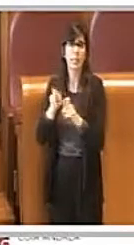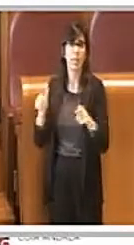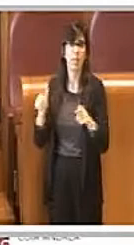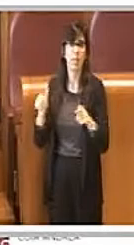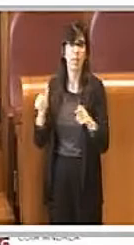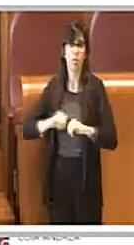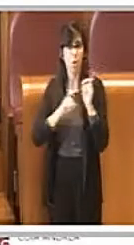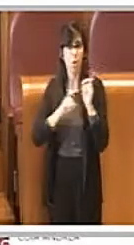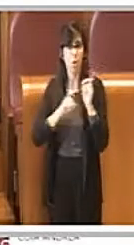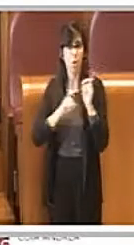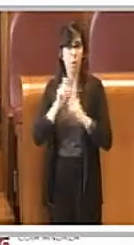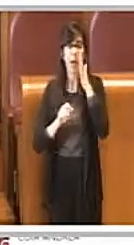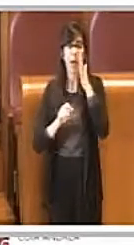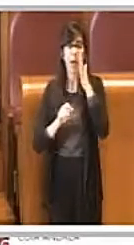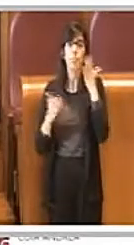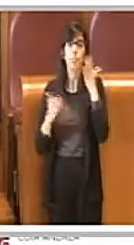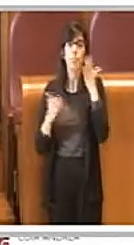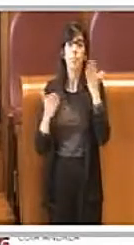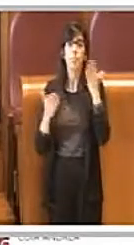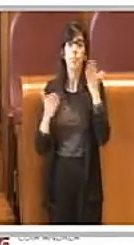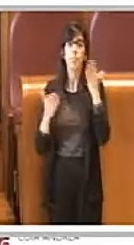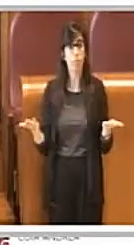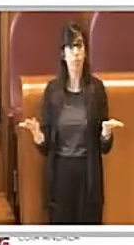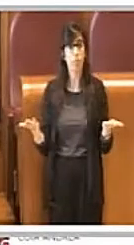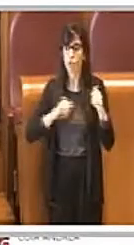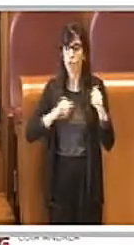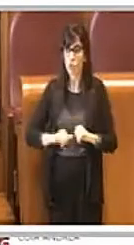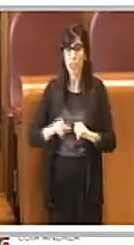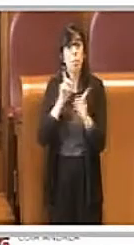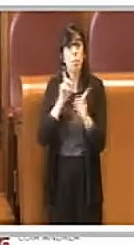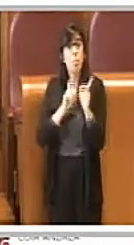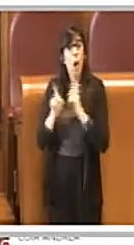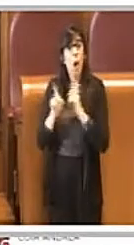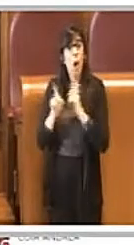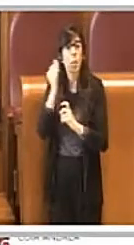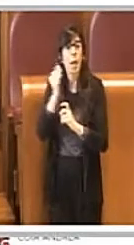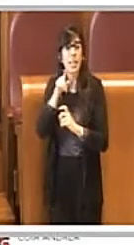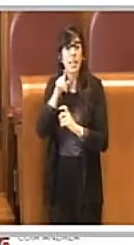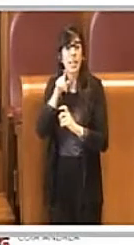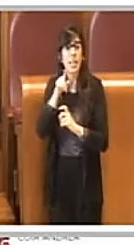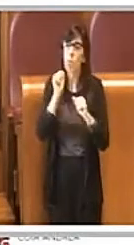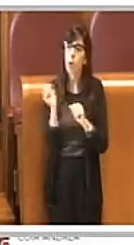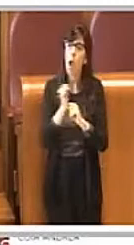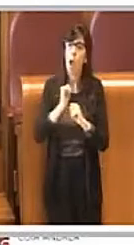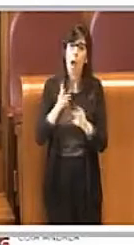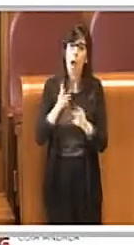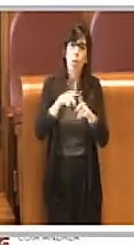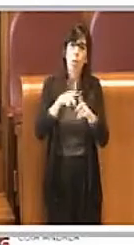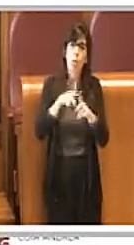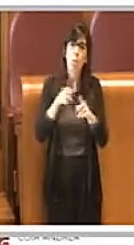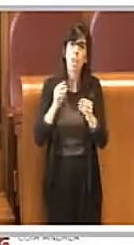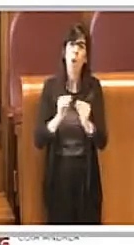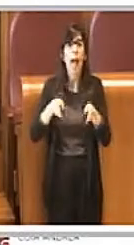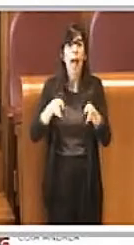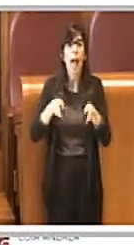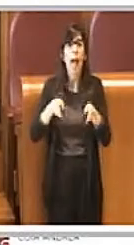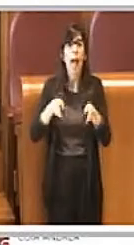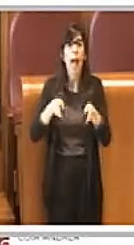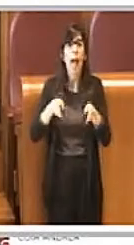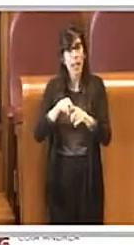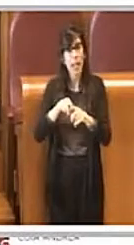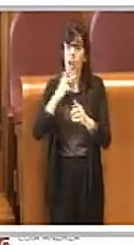Quindi la preoccupazione che, diciamo, un abuso edilizio non effettivamente